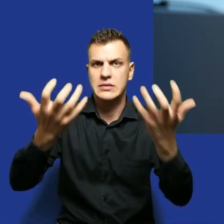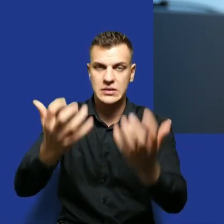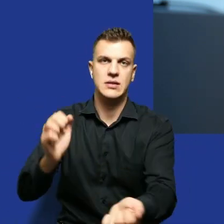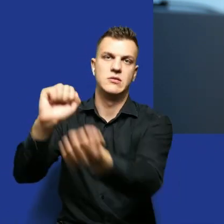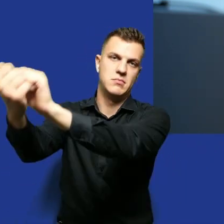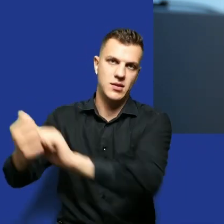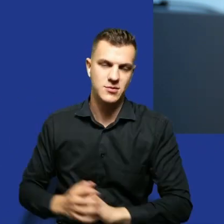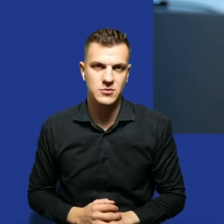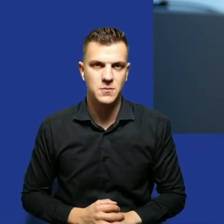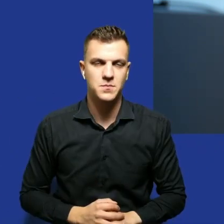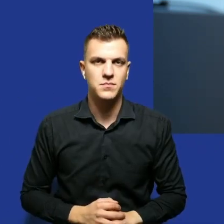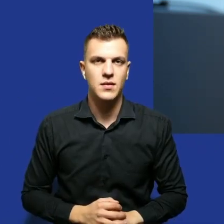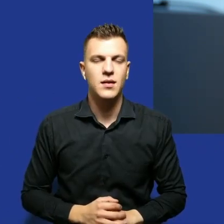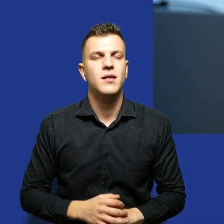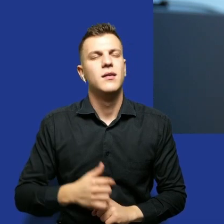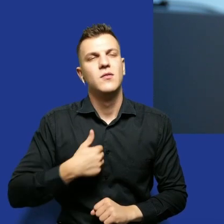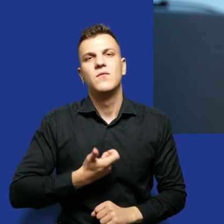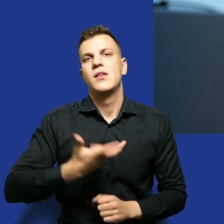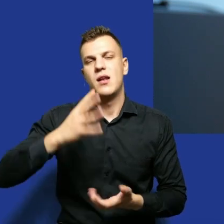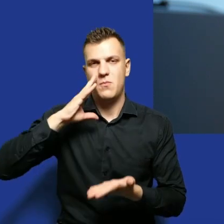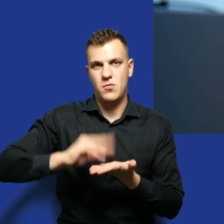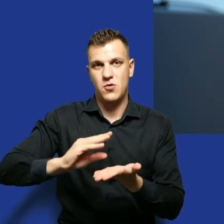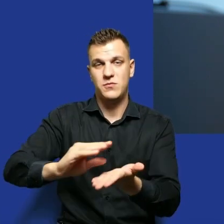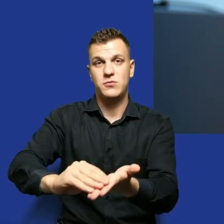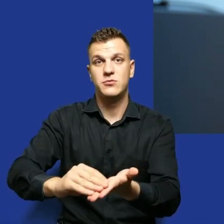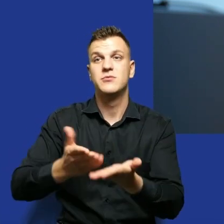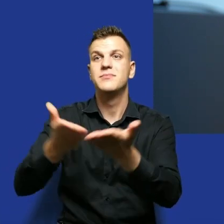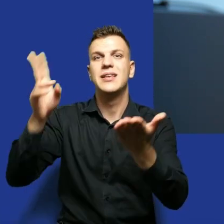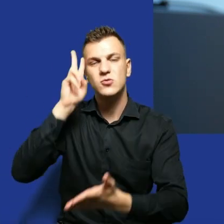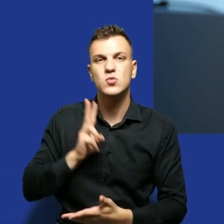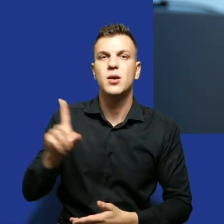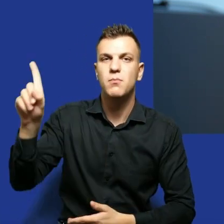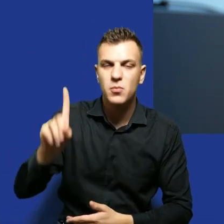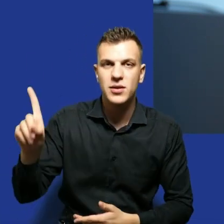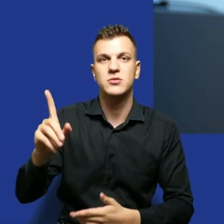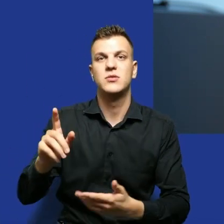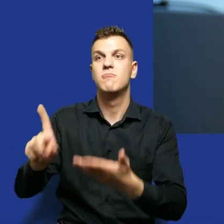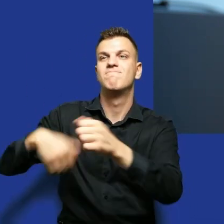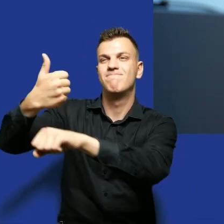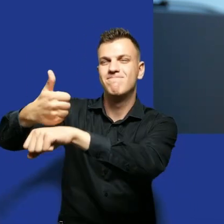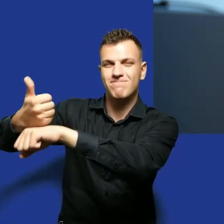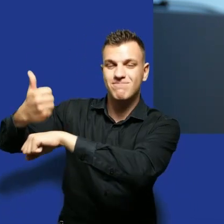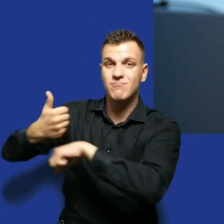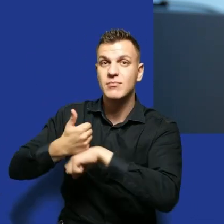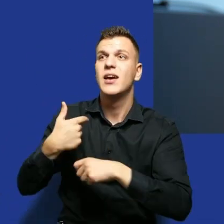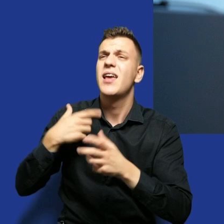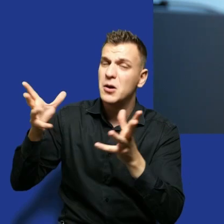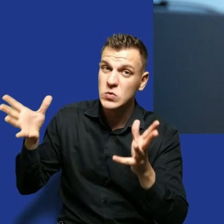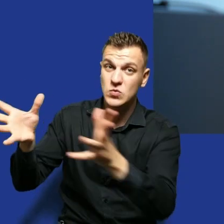I ja zawsze powtarzam, że zachęcam instytucje publiczne, włodarzy do tego, żeby korzystali z